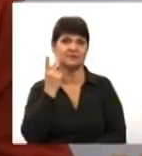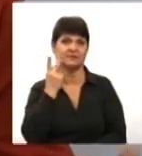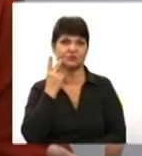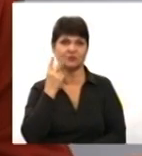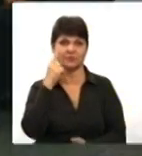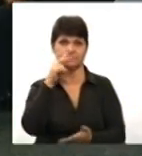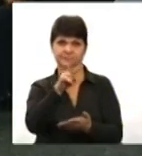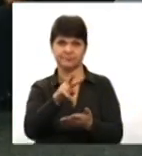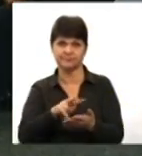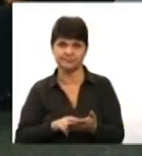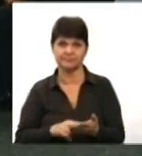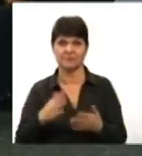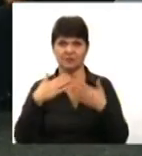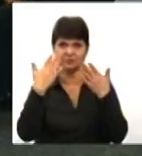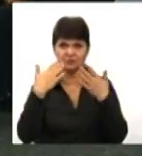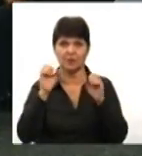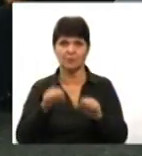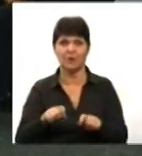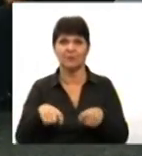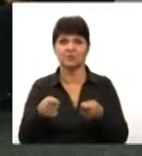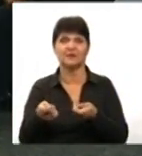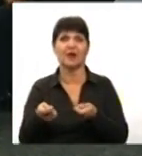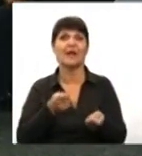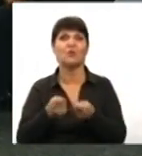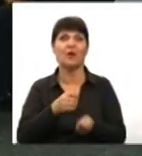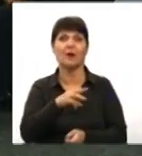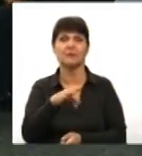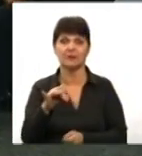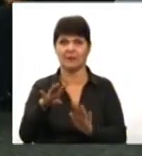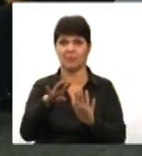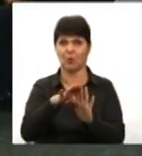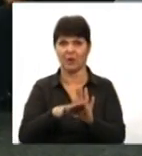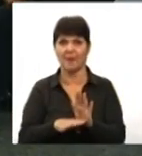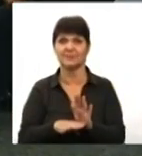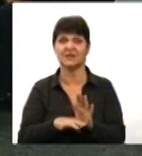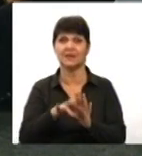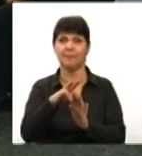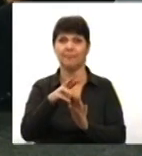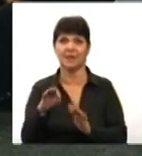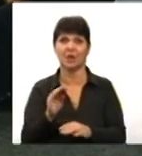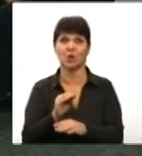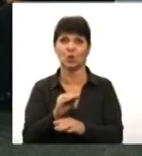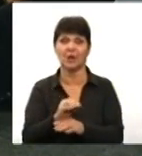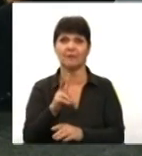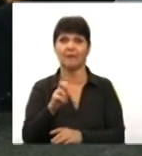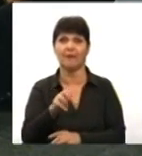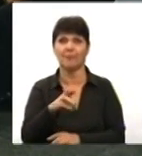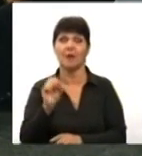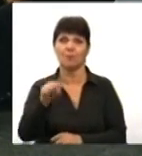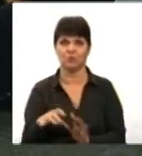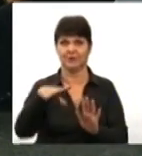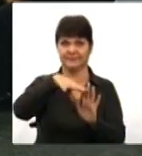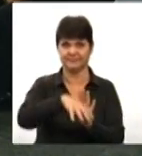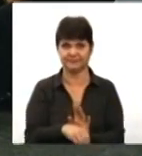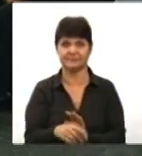відбувається на екрані і дає можливість скерувати програмними додатками. Тому можна запустити програмний додаток. І цей